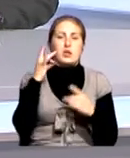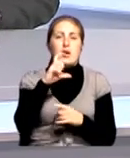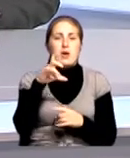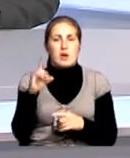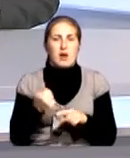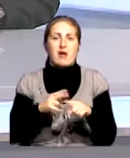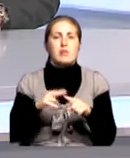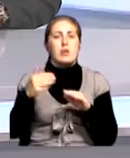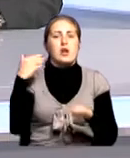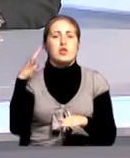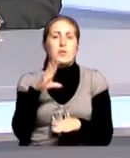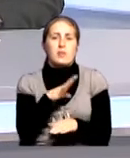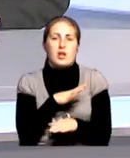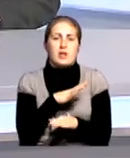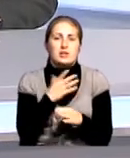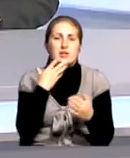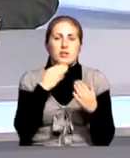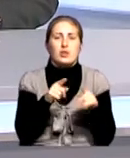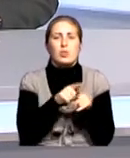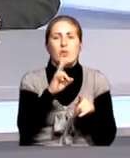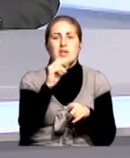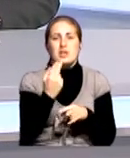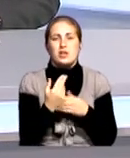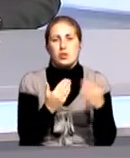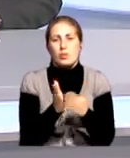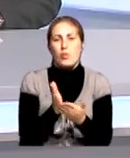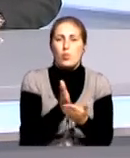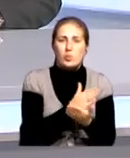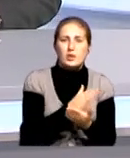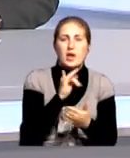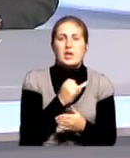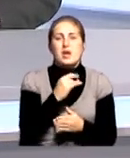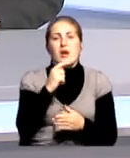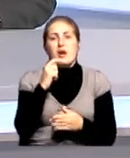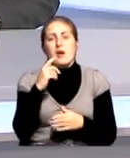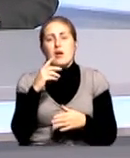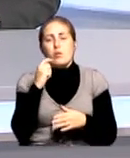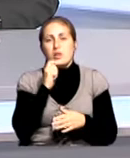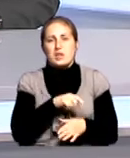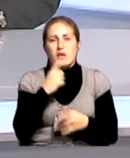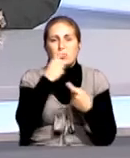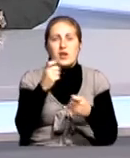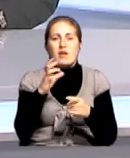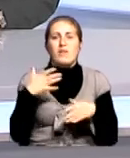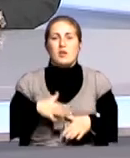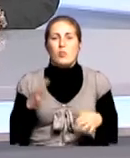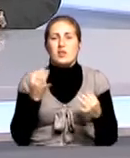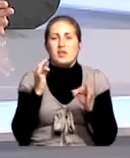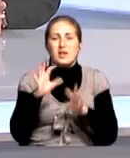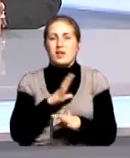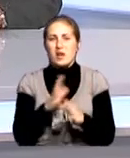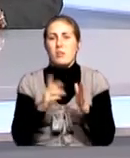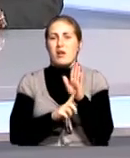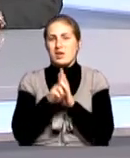была очень с определенным националистическим уклоном, и украинское вещание в Крыму никогда не имело рейтингов. Поэтому сложно сказать,